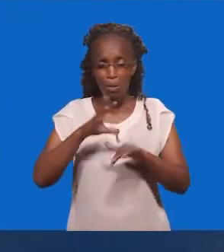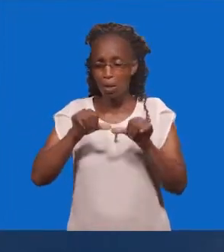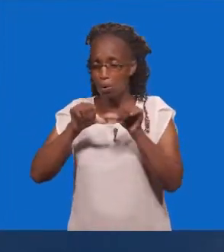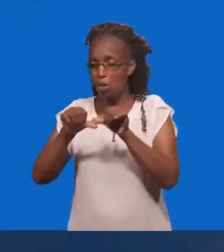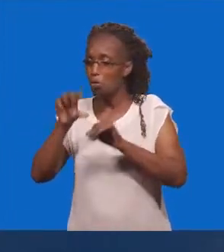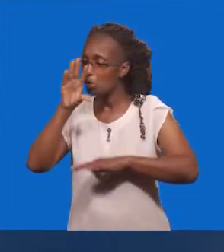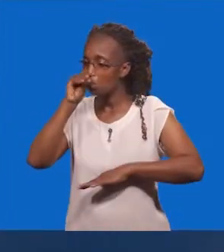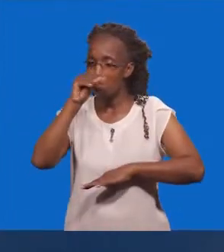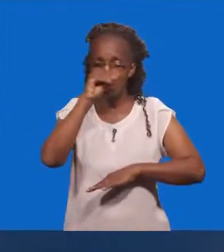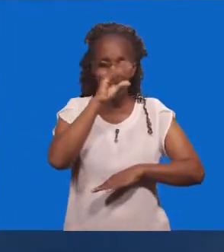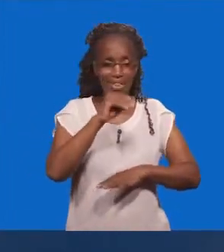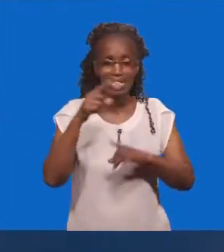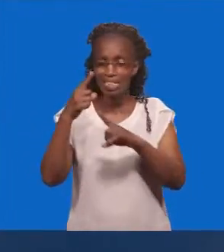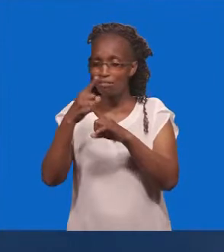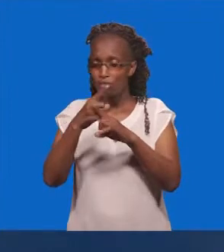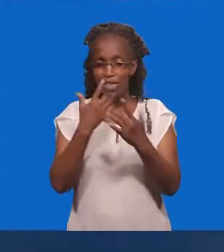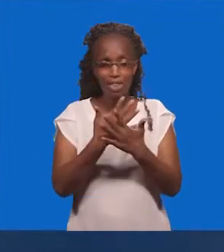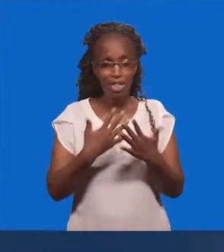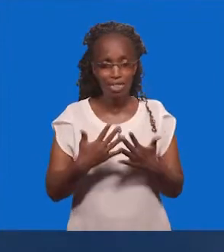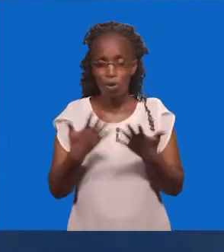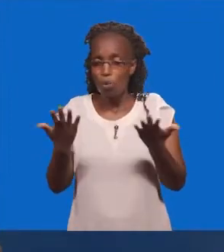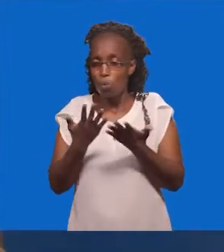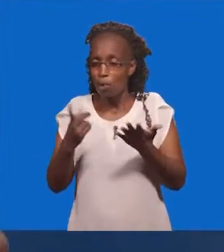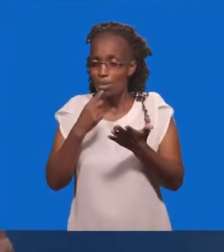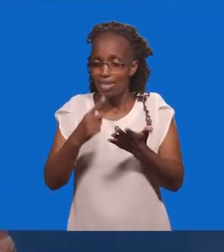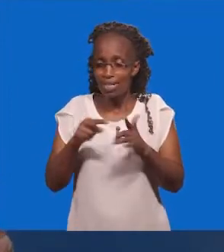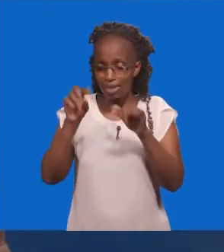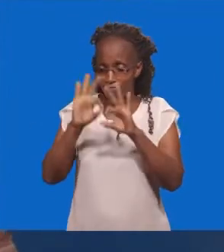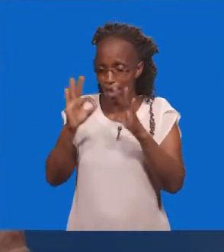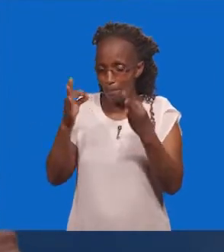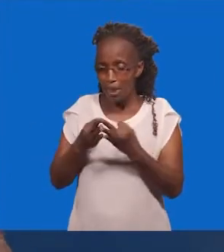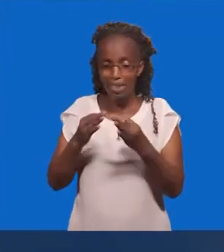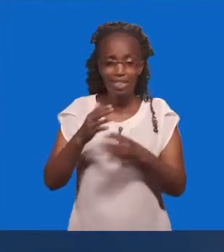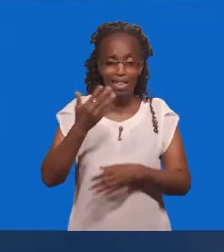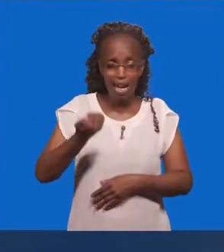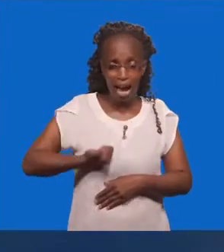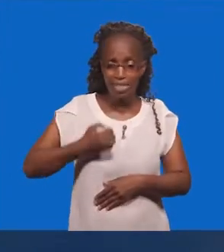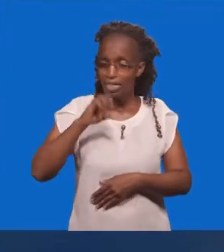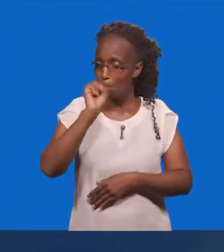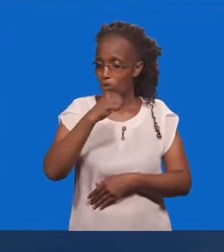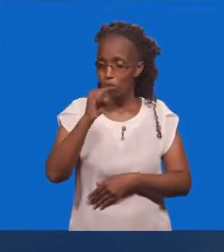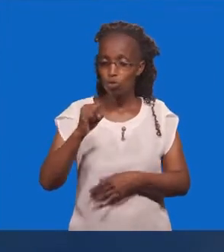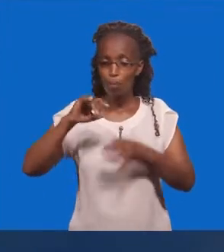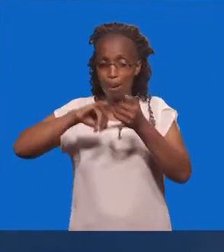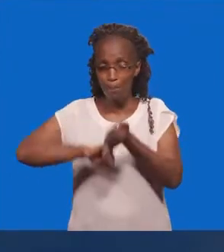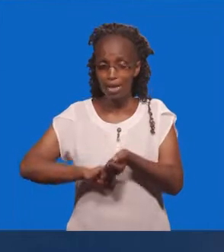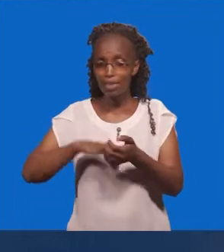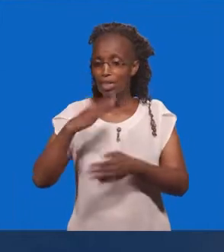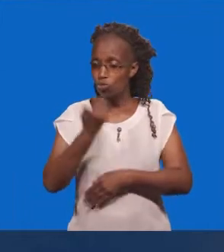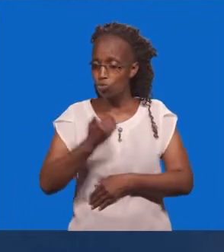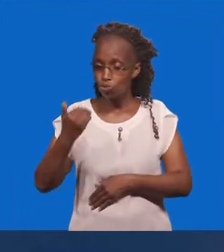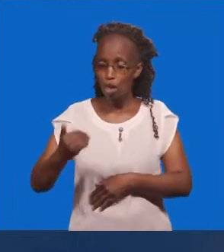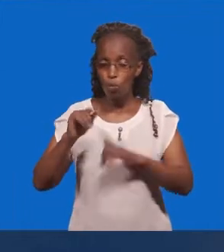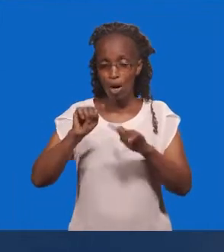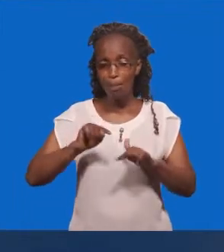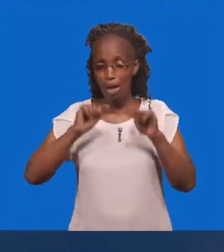Kusemekana Ya Kwa Mba Kwa Iva Mili Hakuna Wasichana Awata Kwa Wanaolewa Watoto Atakua Hakifika